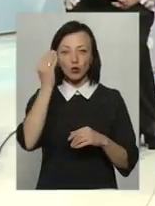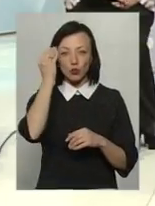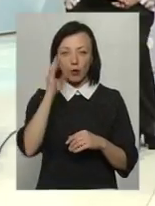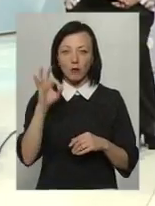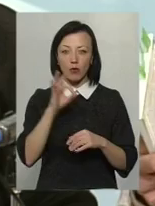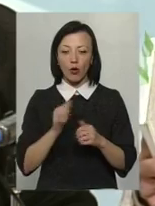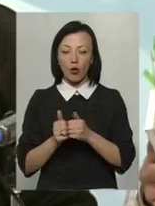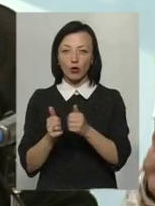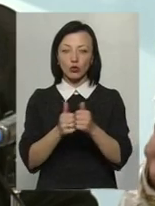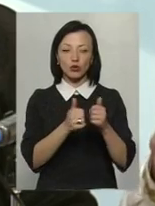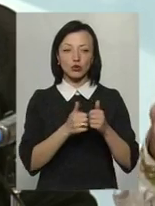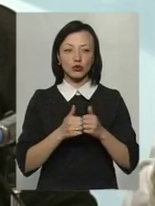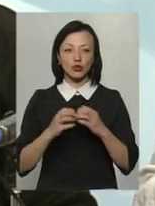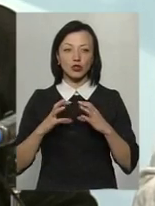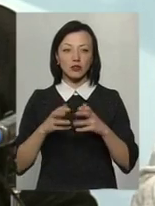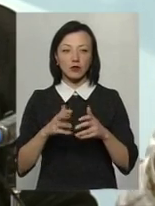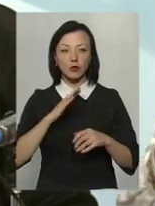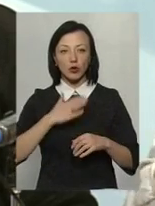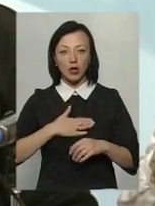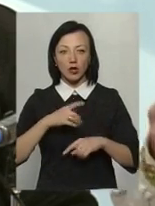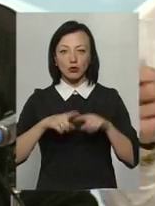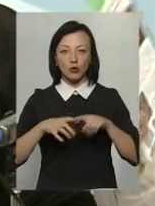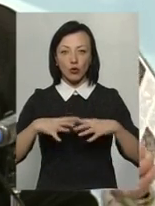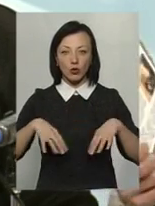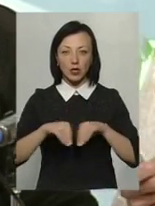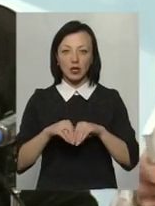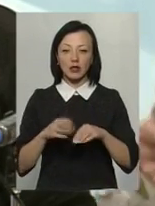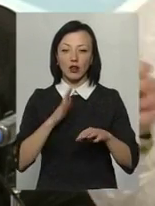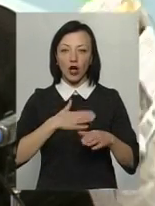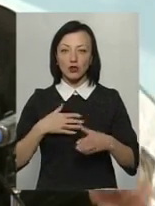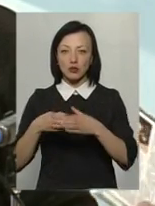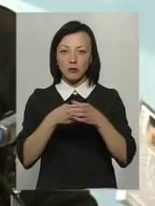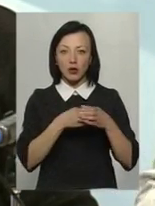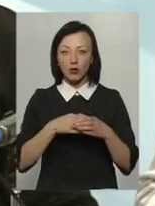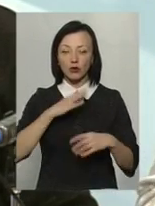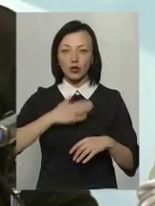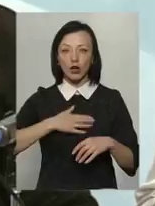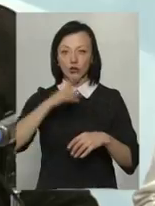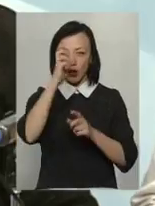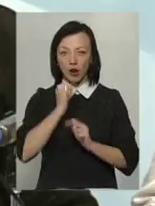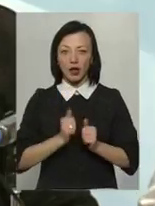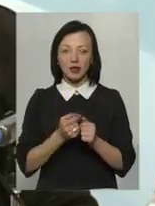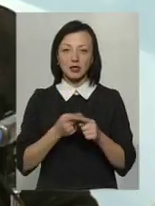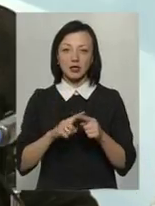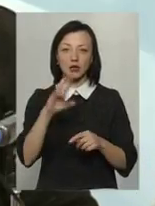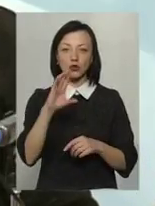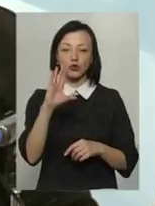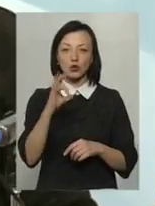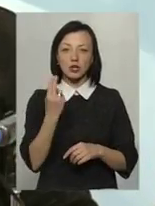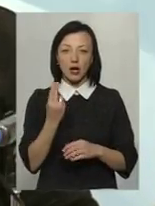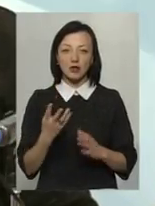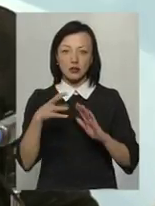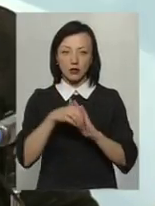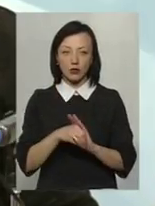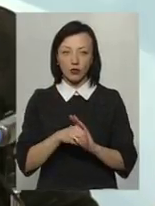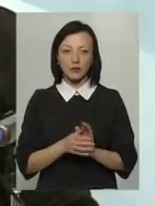про оточуючий світ, про нашу родину, про нашу спільноту, про нашу країну. Тобто це соціальна складова, я думаю, що це є